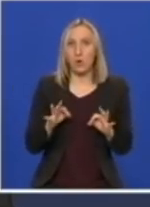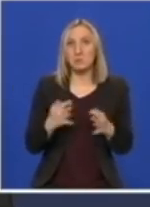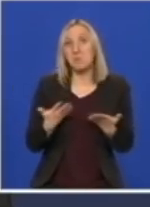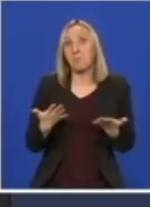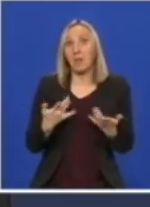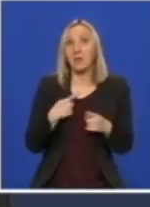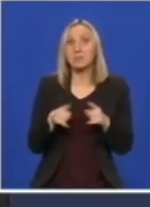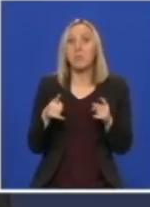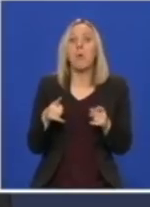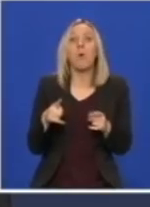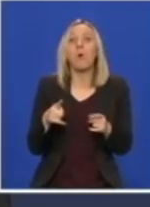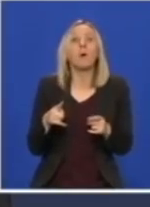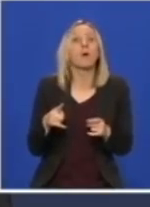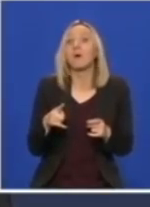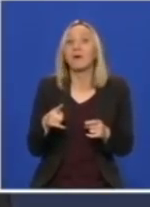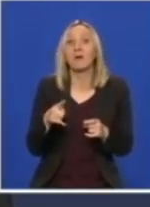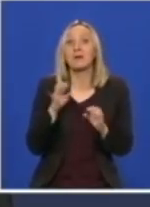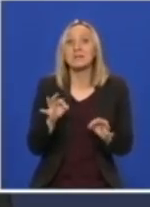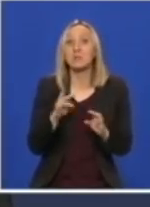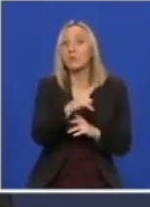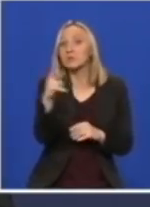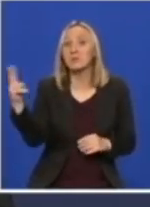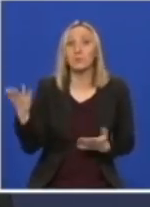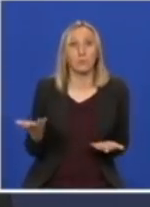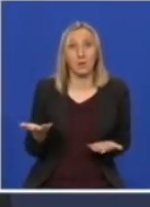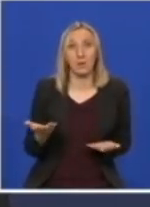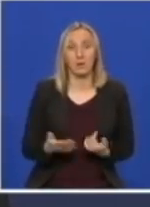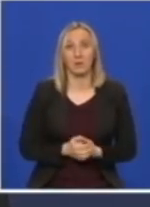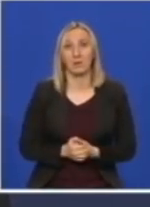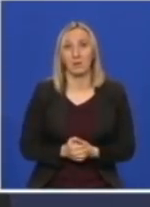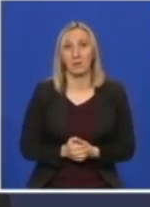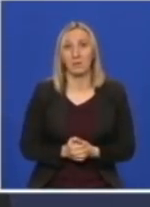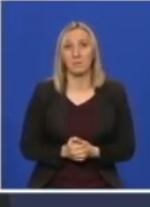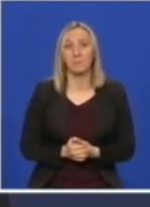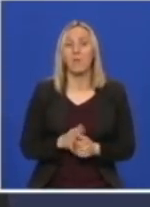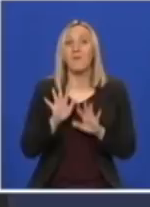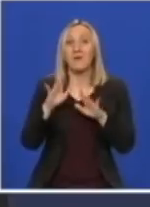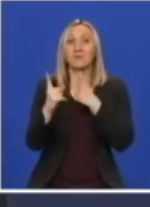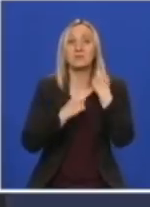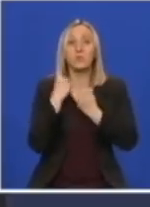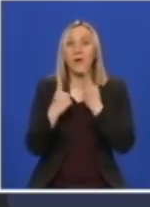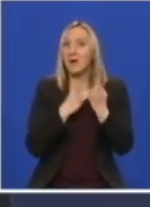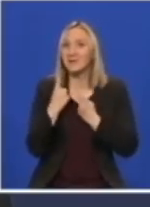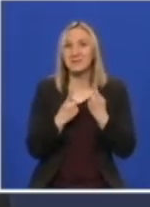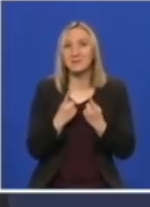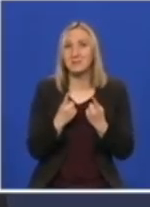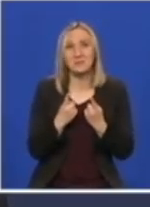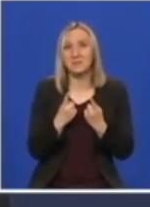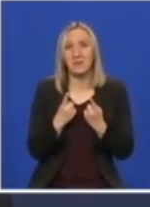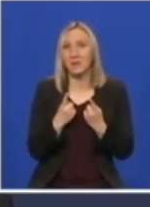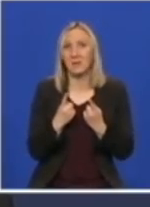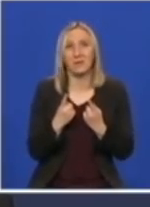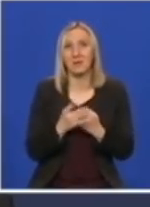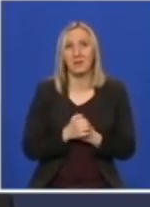bilo radi ugrožavanja nekog, a da niste svesni. Prema tome, u ovoj situaciji mi nemamo da nije niko